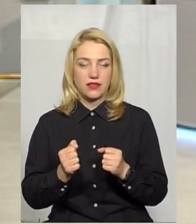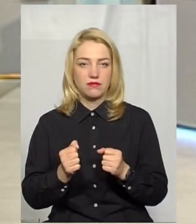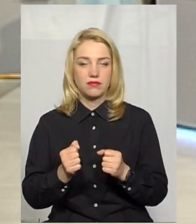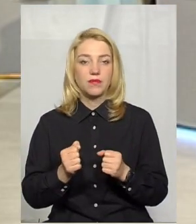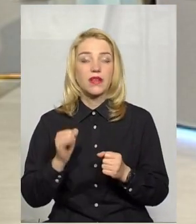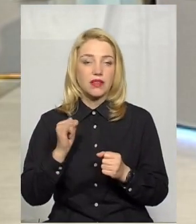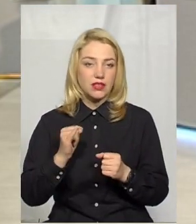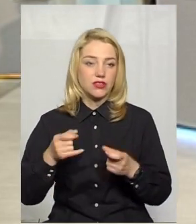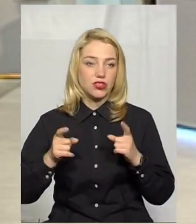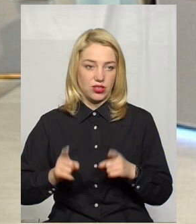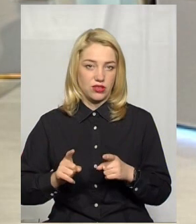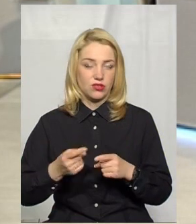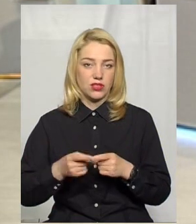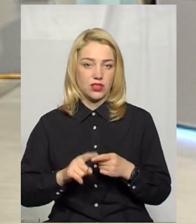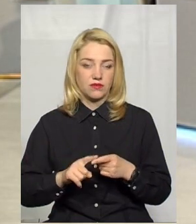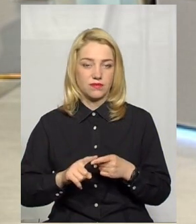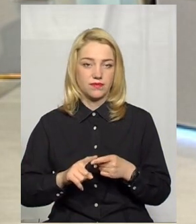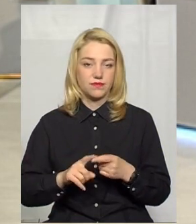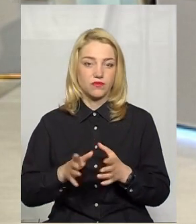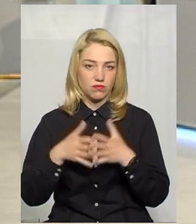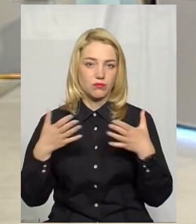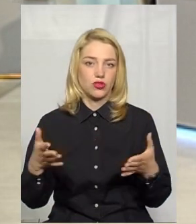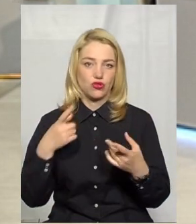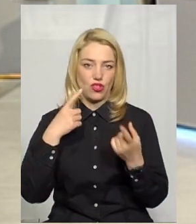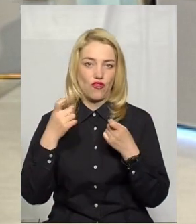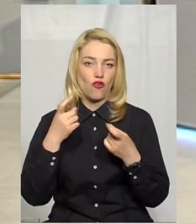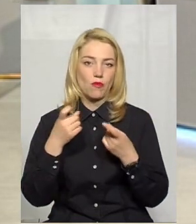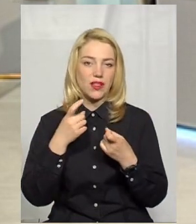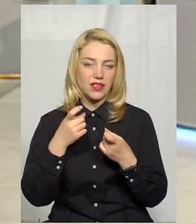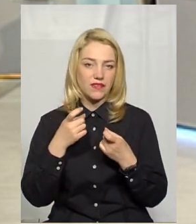І дійсно, це більш інформативно.